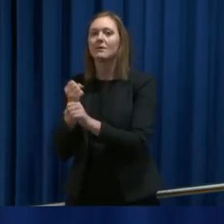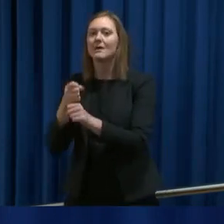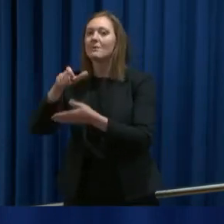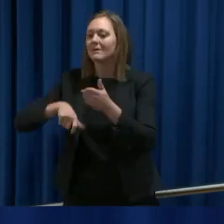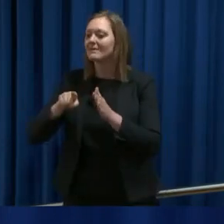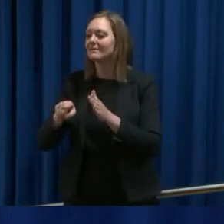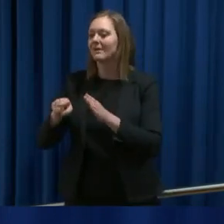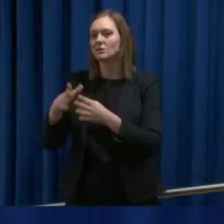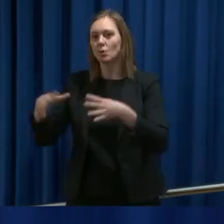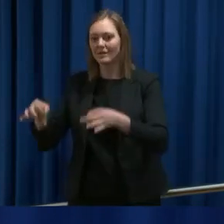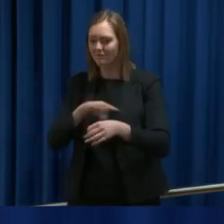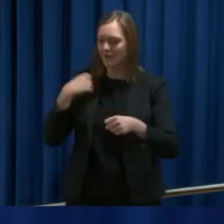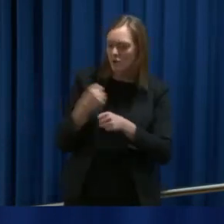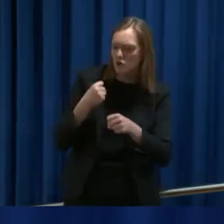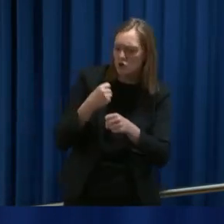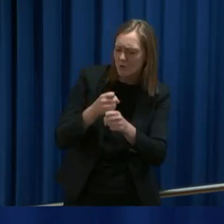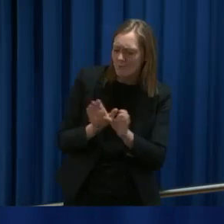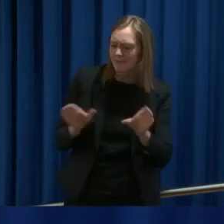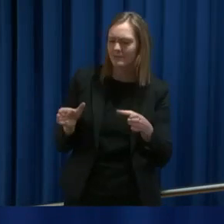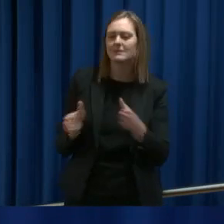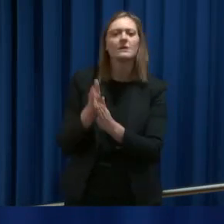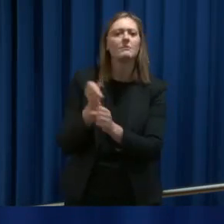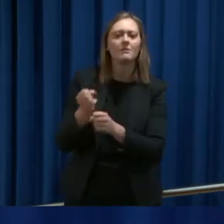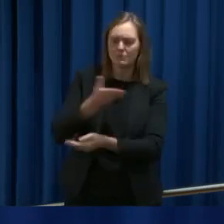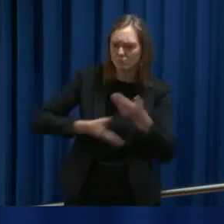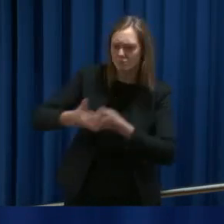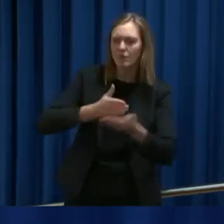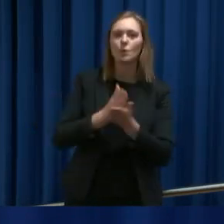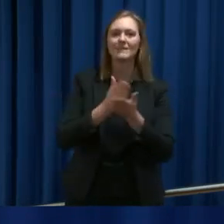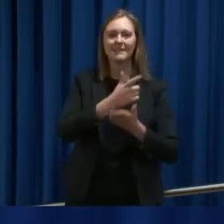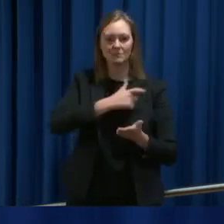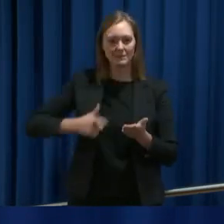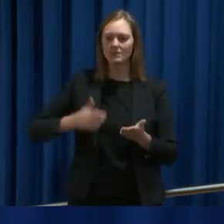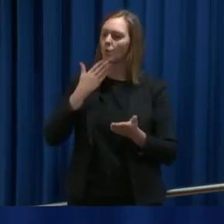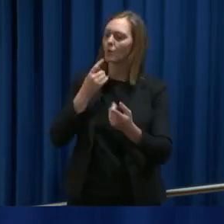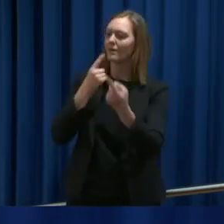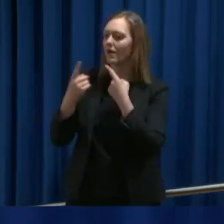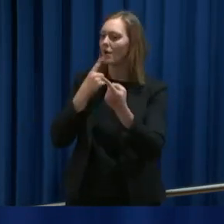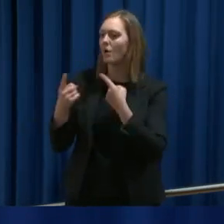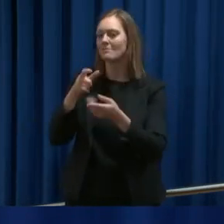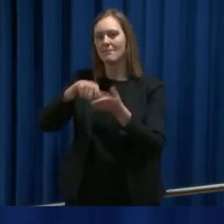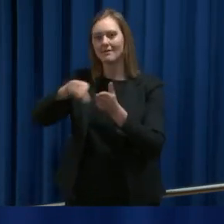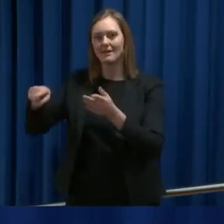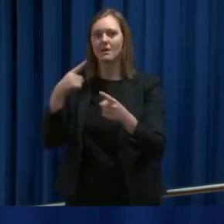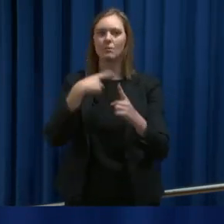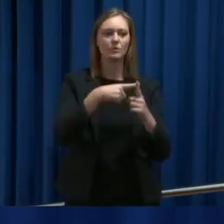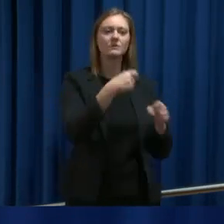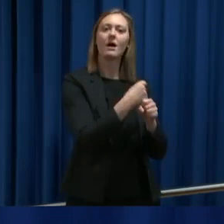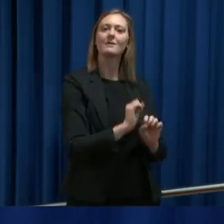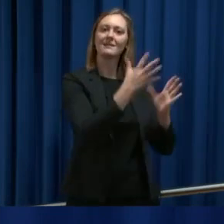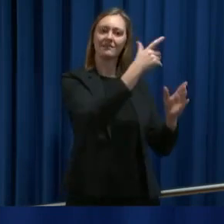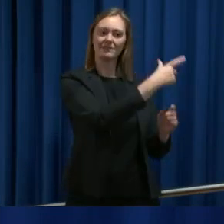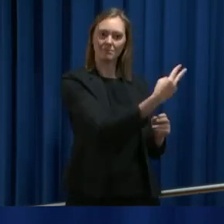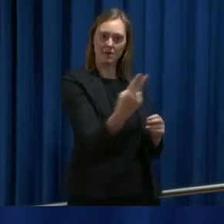Stortinget i de dagene som har gått etter dette. Justismeniseren har en god dialog med partiene og med partiene i arbeidslivet, og forsøkt å besvare